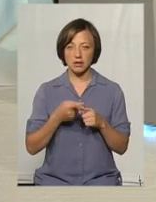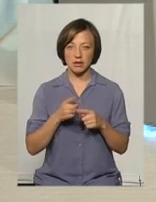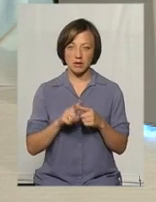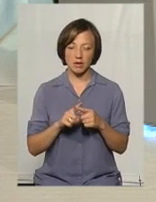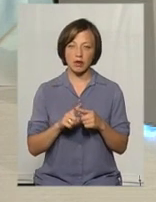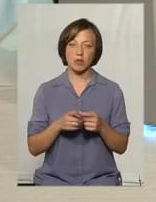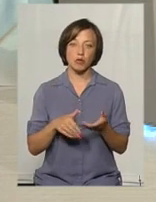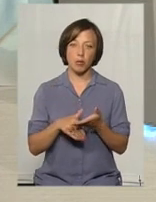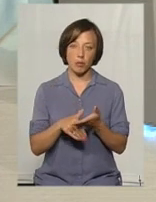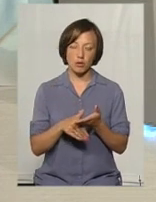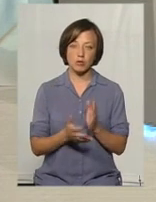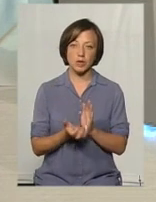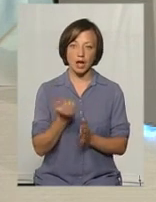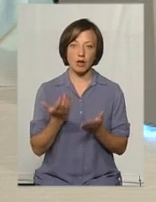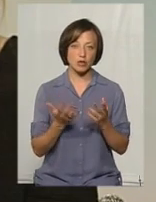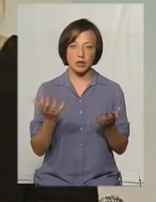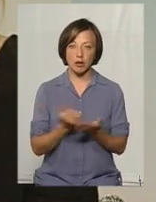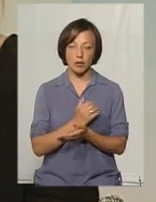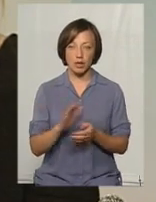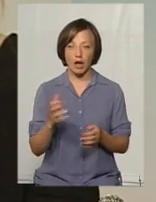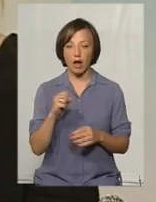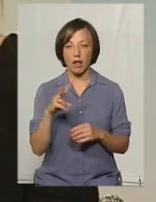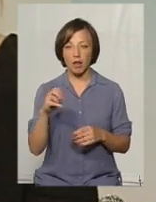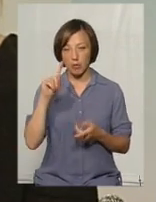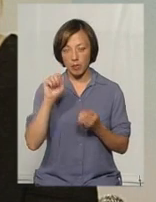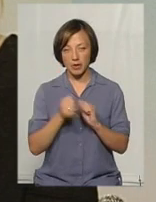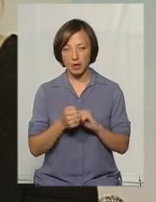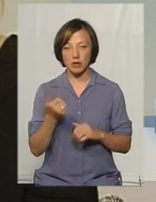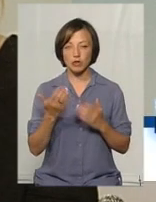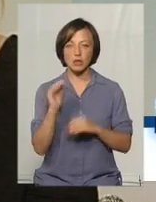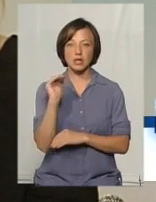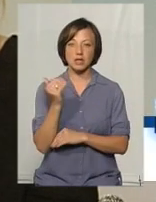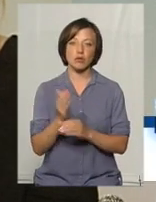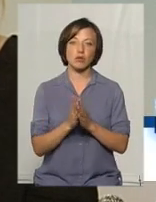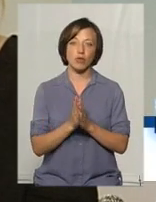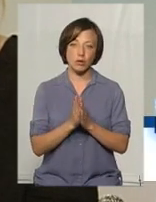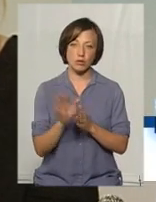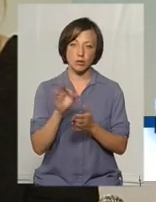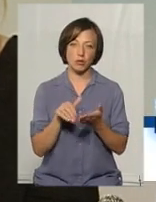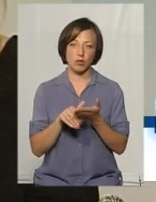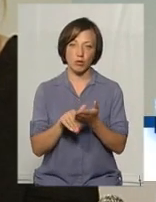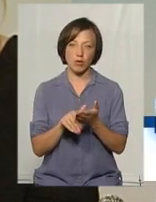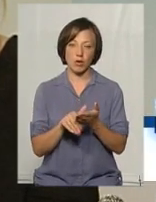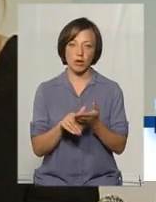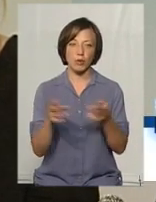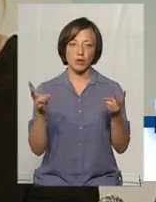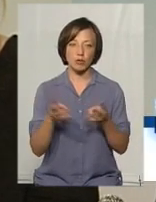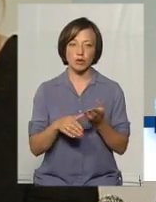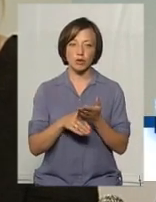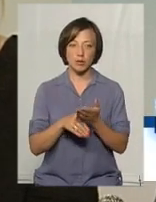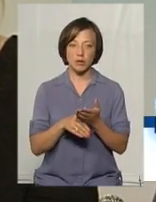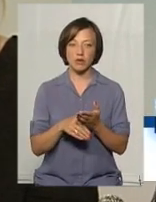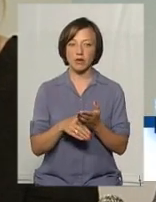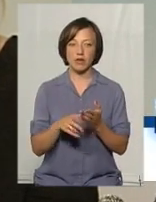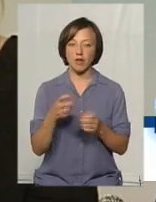Ми тобі допоможемо і підтримуємо, якщо щось в тебе не виходить. Але пам'ятати про те, що якщо дитина просить про допомогу, потребує допомоги в тому